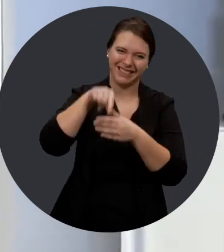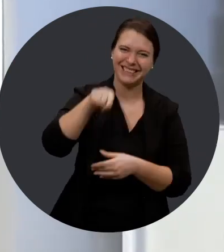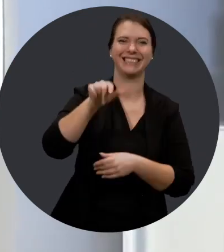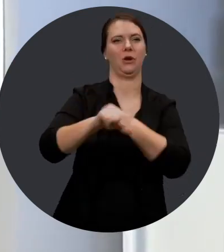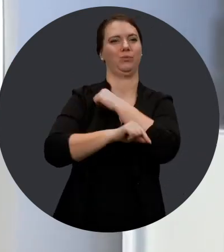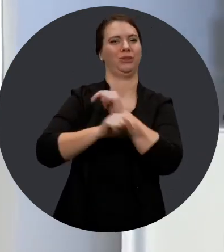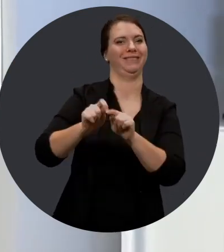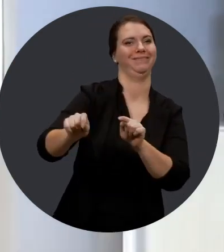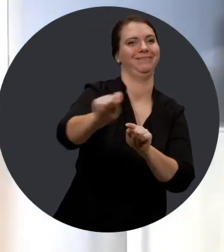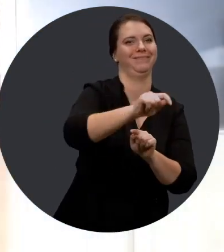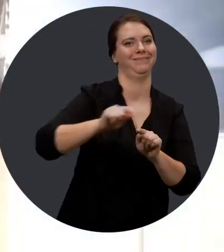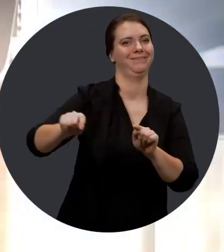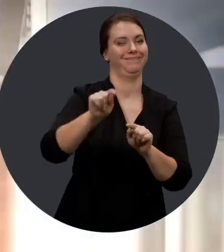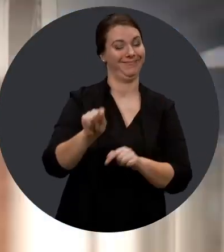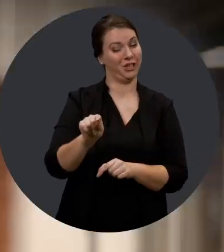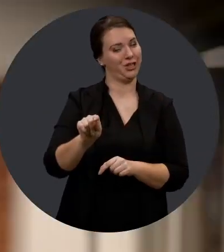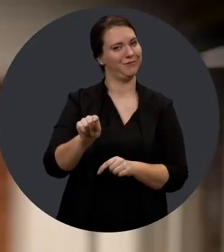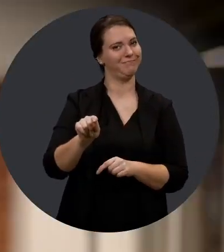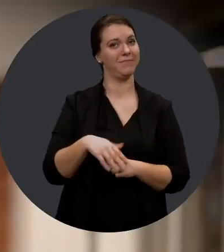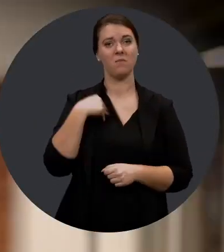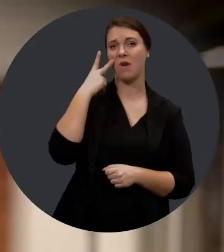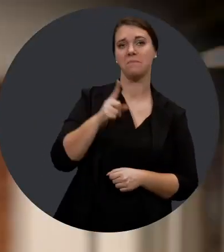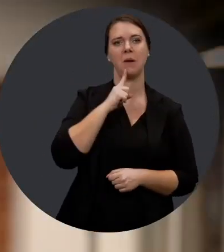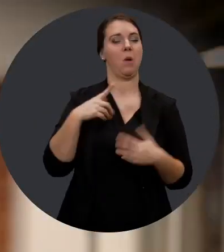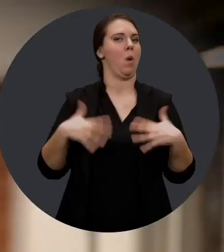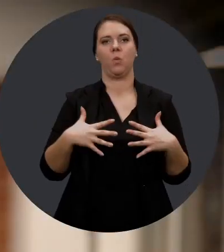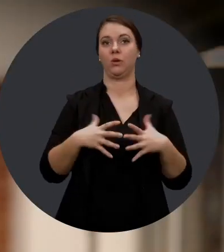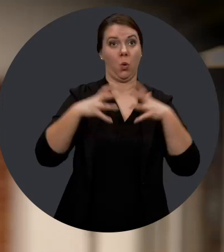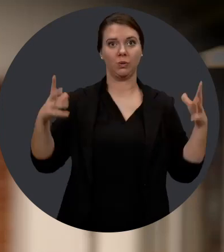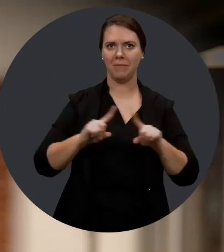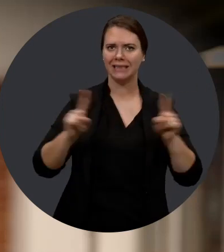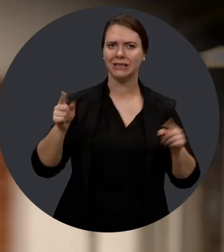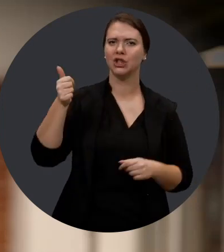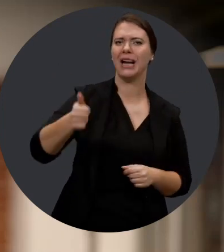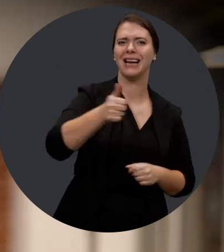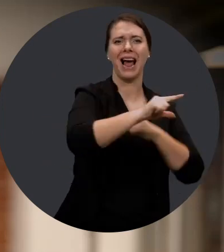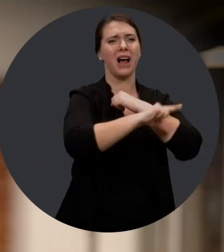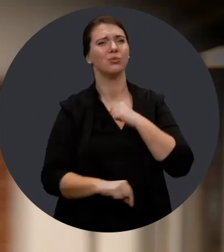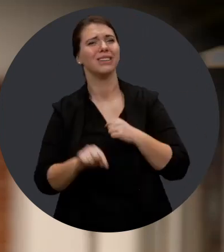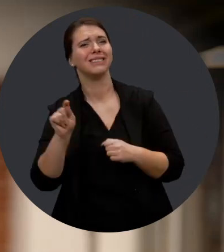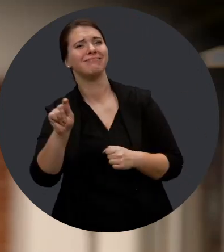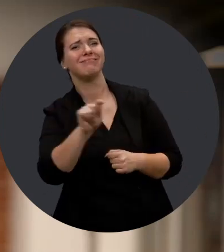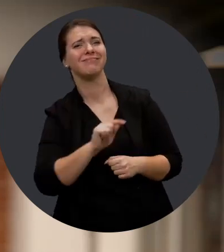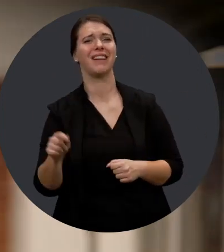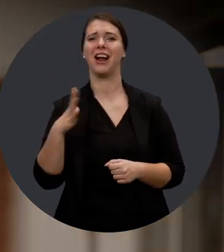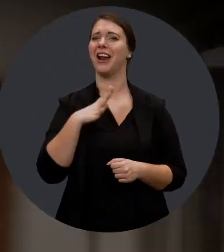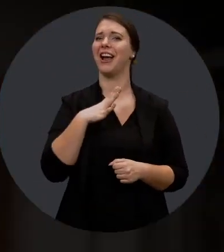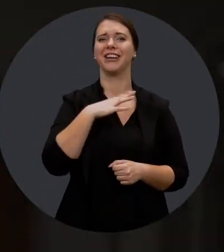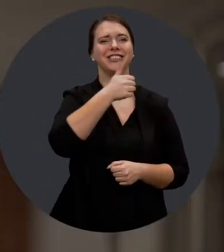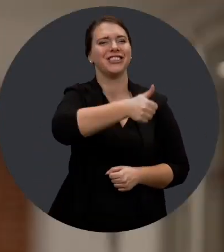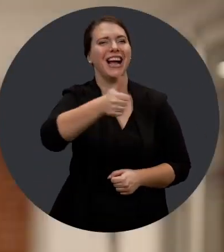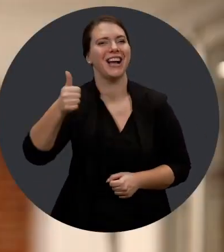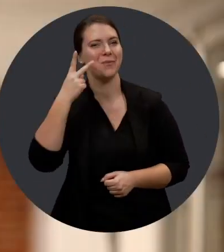Mes plus grandes satisfactions, en fait, dans notre travail, au point de vue personnel,'ai vraiment vu une grosse différence pour chaque employé. fait,